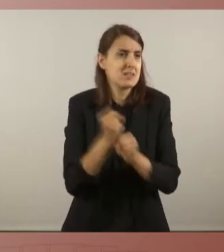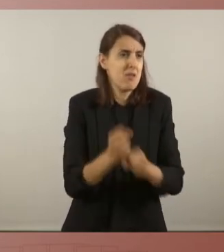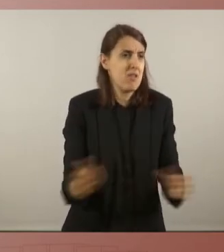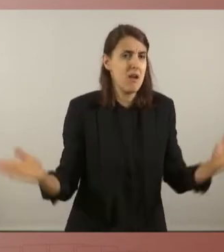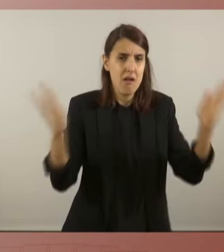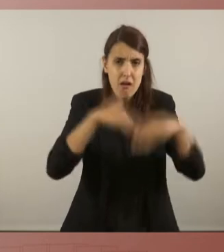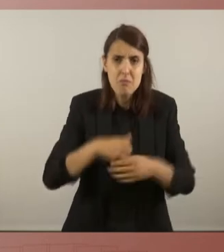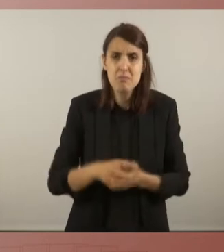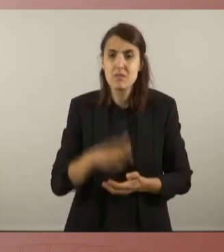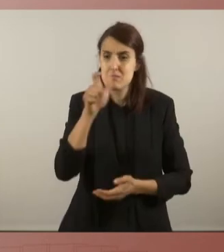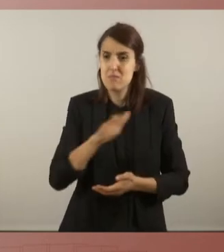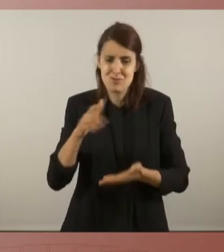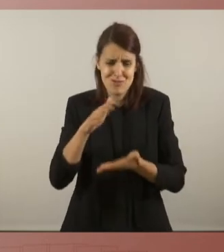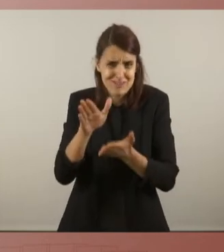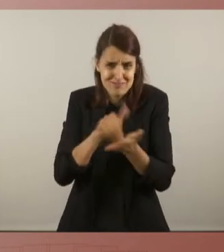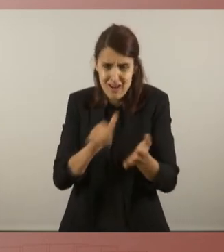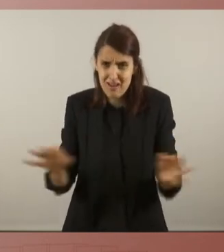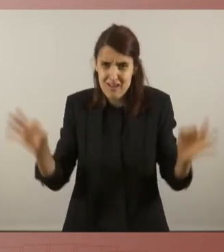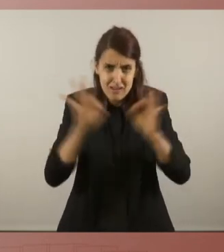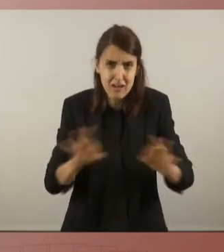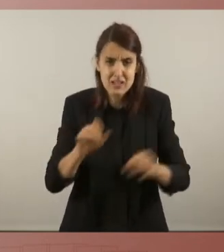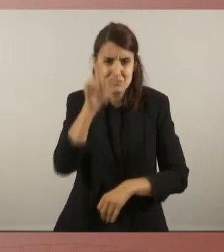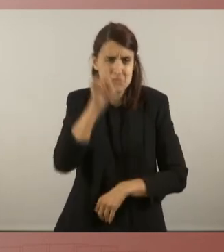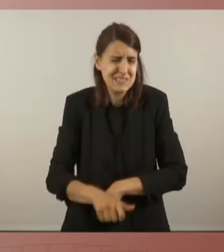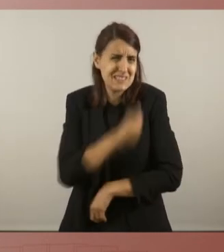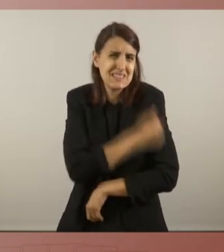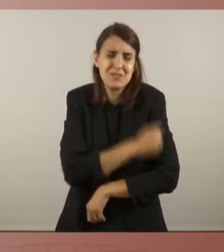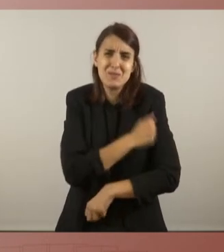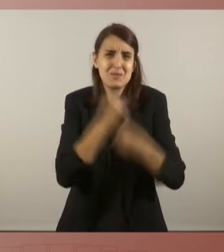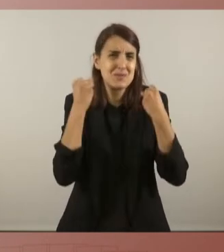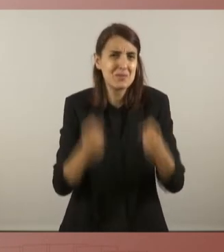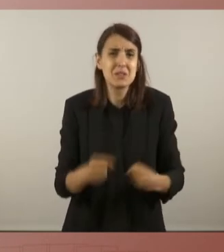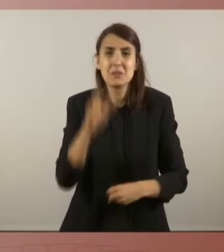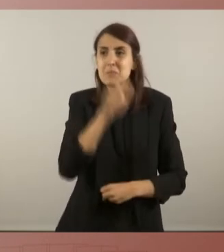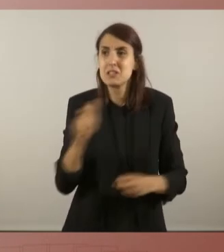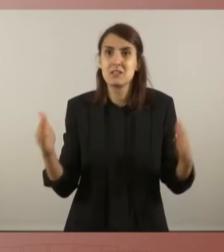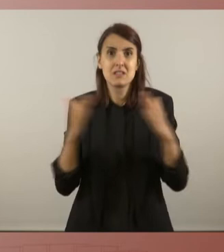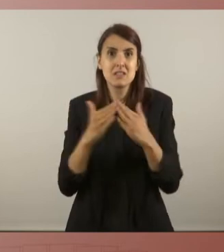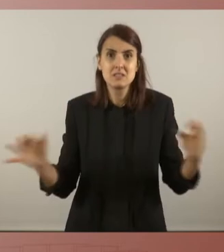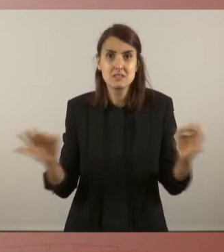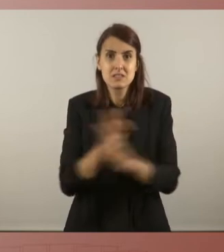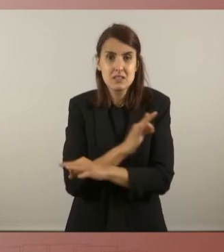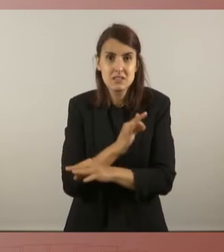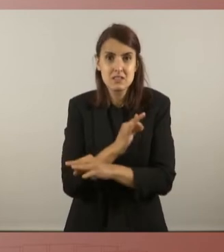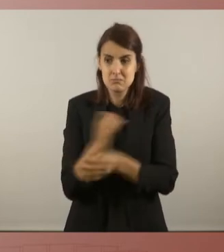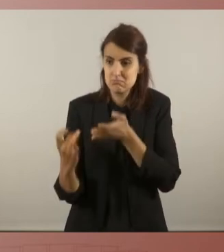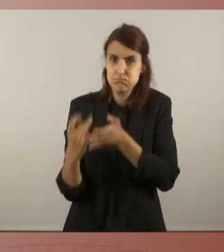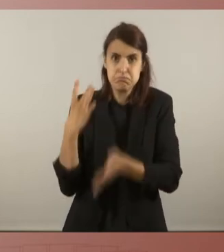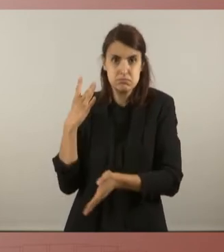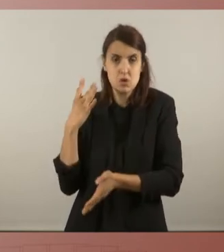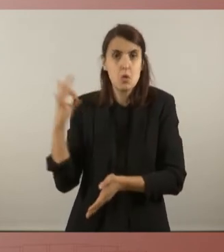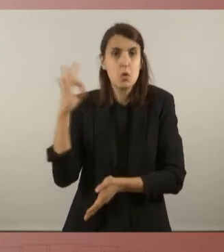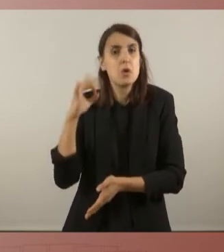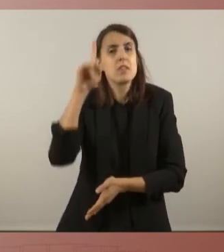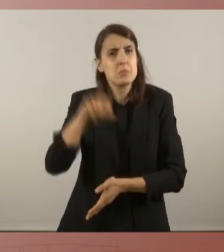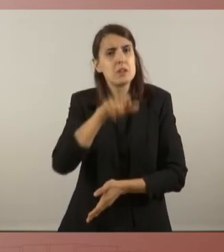gent sense ingressos, gent en la precarietat, gent desnonada i gent que pateix repressió també